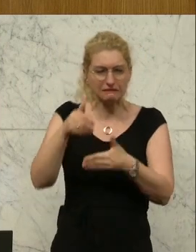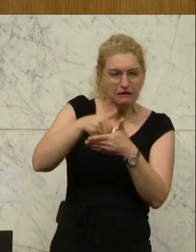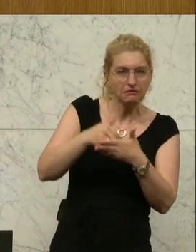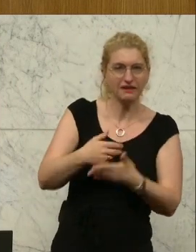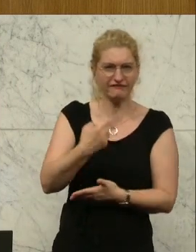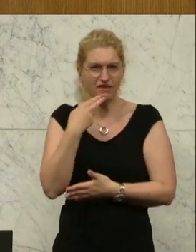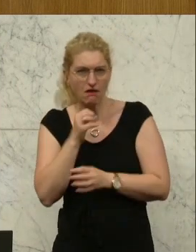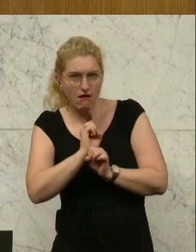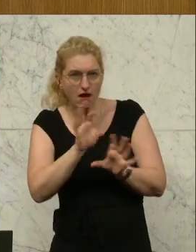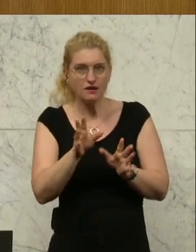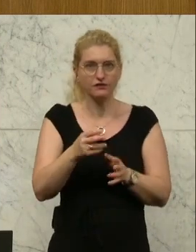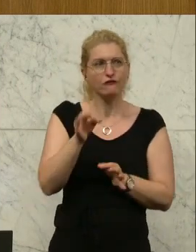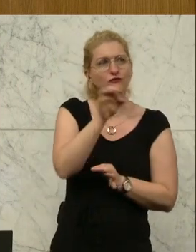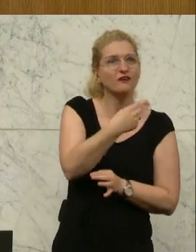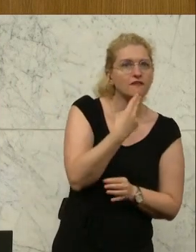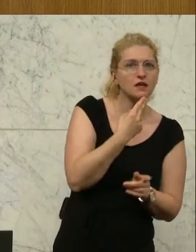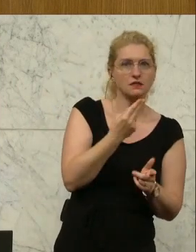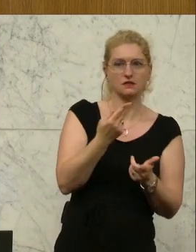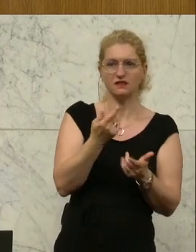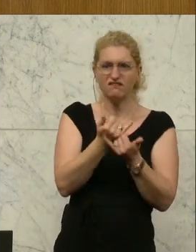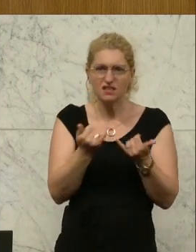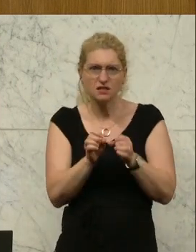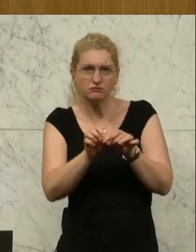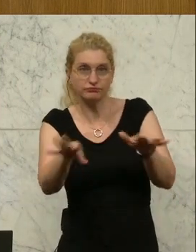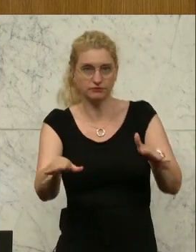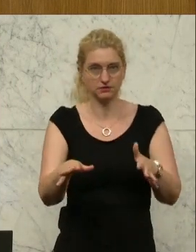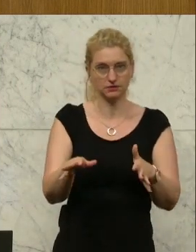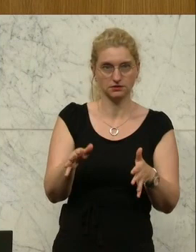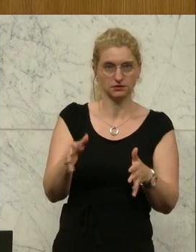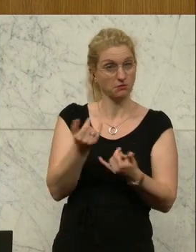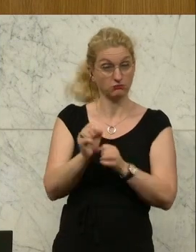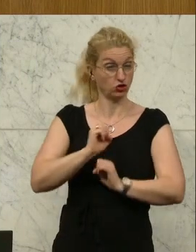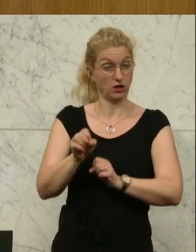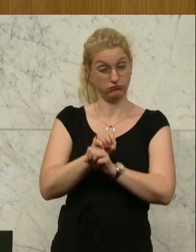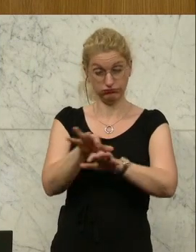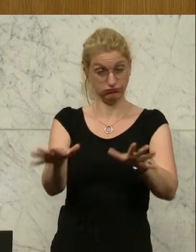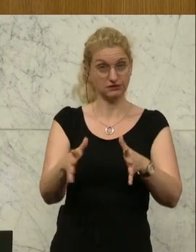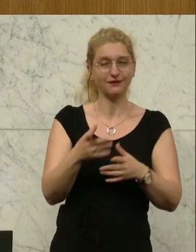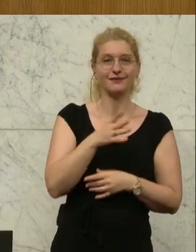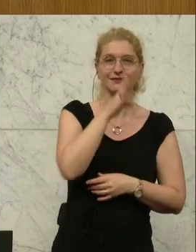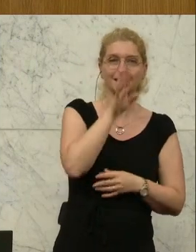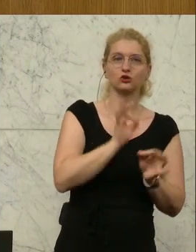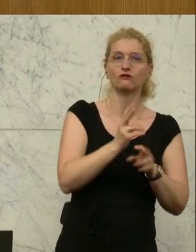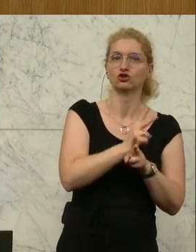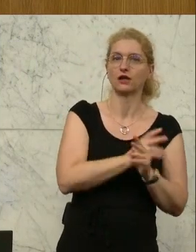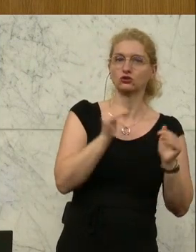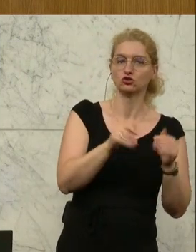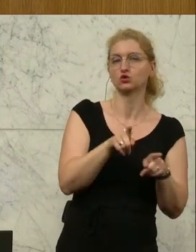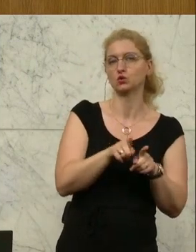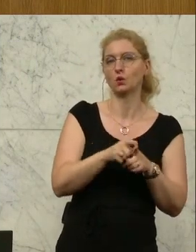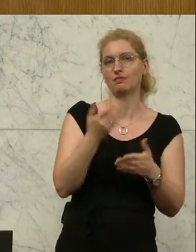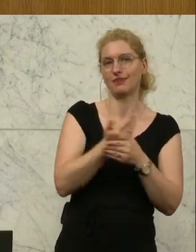geteilt und verbreitet werden. Die Direktion für Staatsschutz und Nachrichtendienst ist bereits Meldestelle für